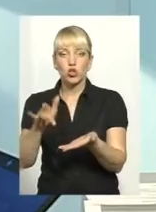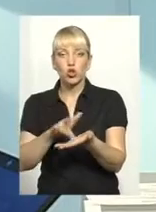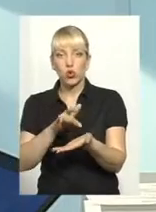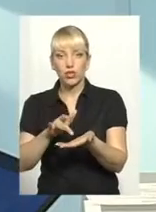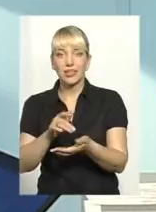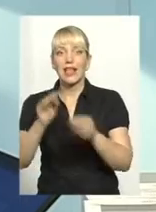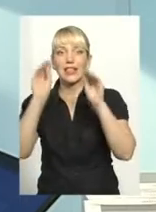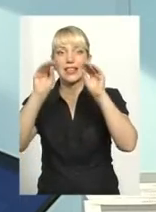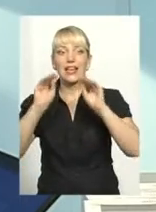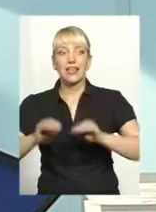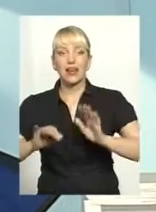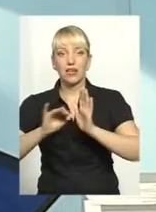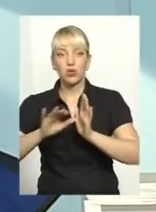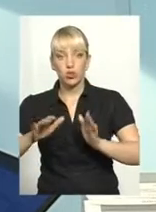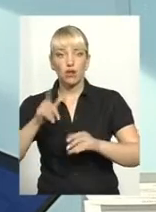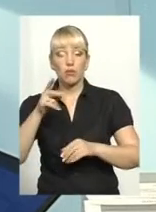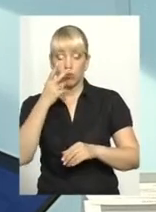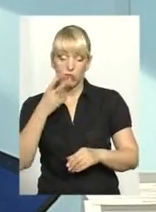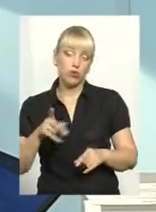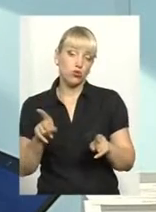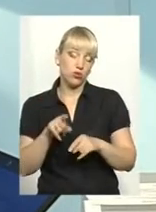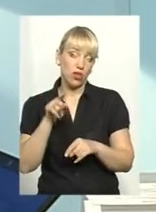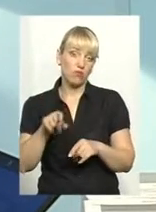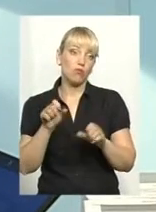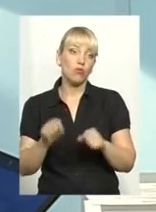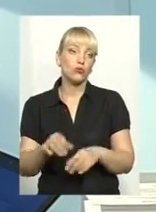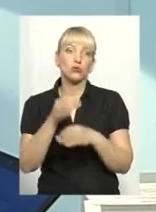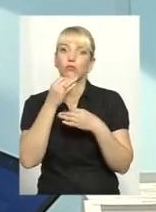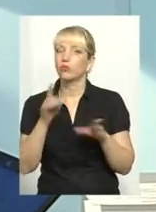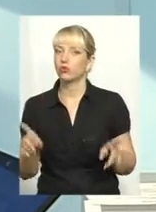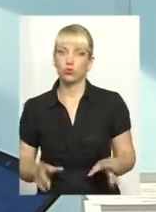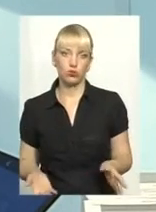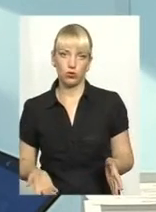декларації електронної, ви побачите, що там можна будь-що